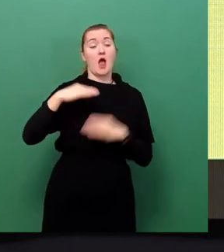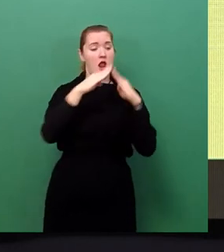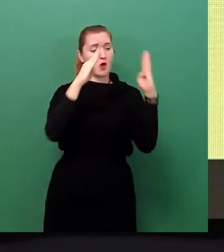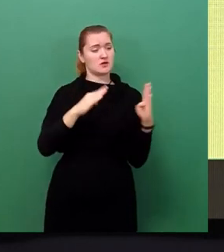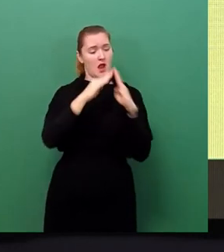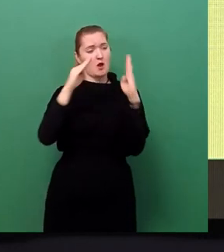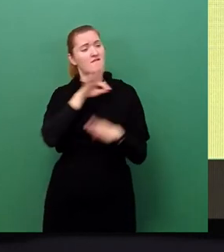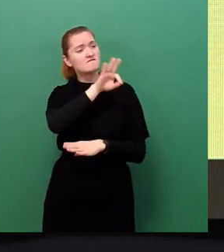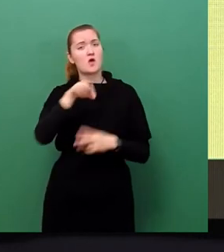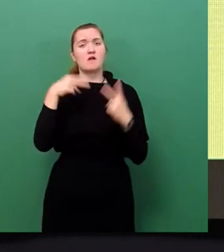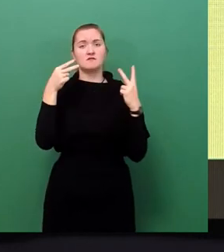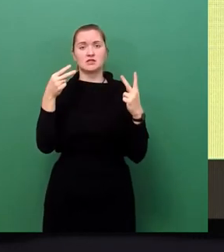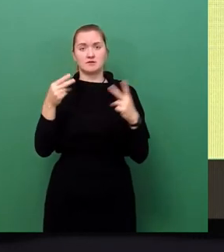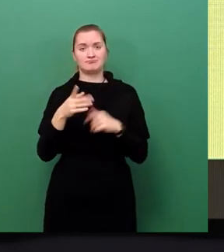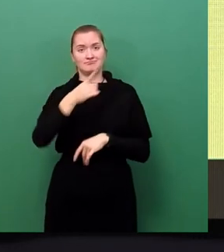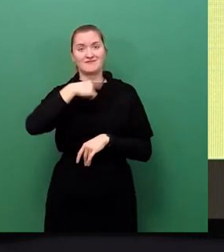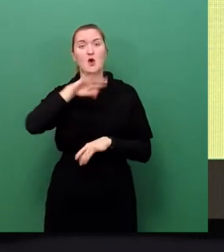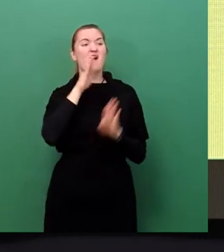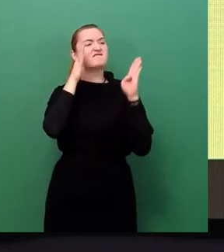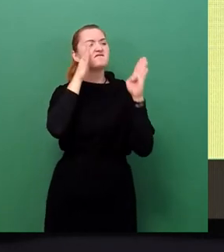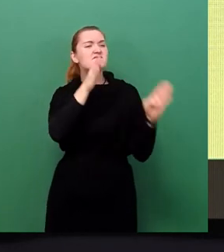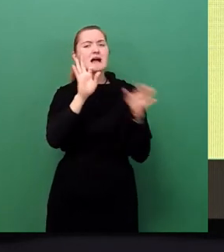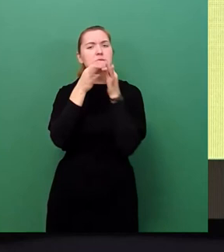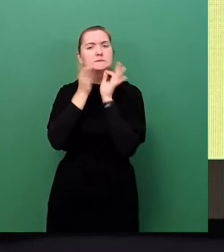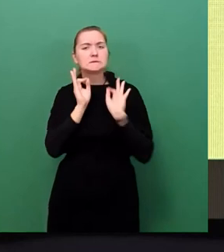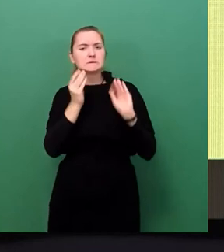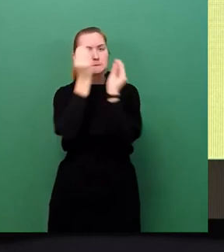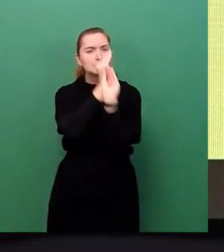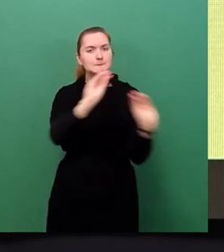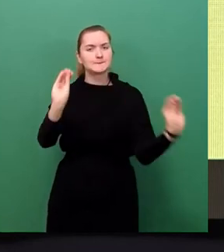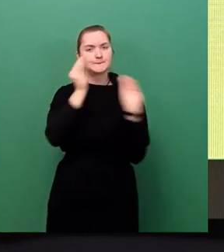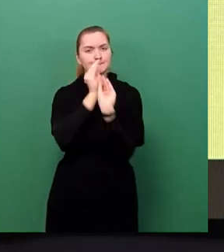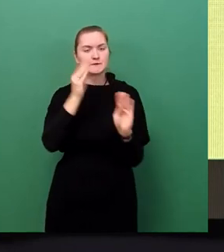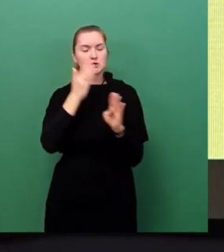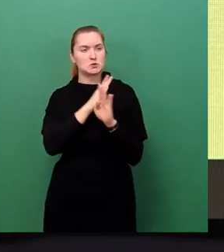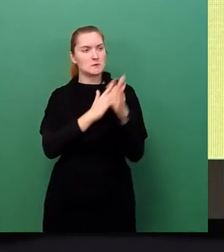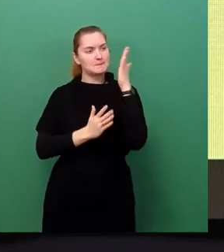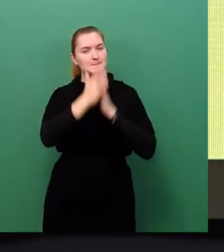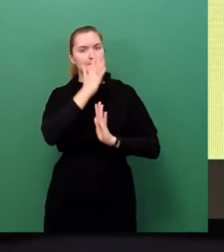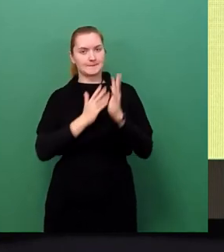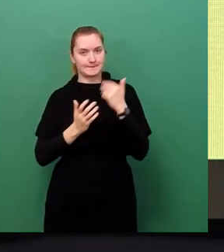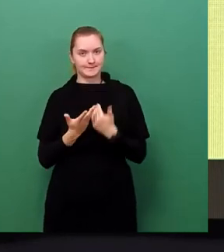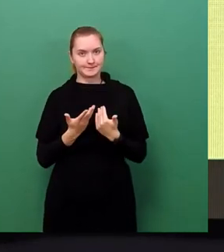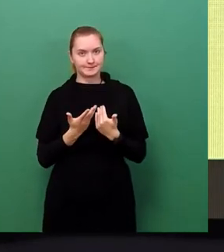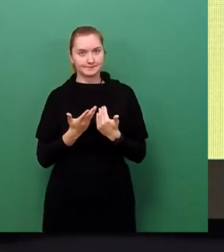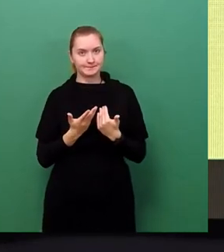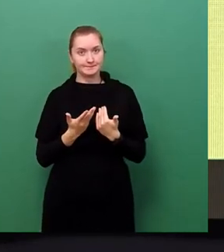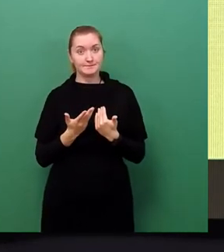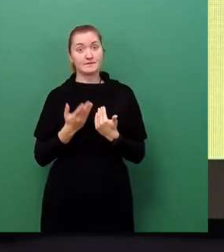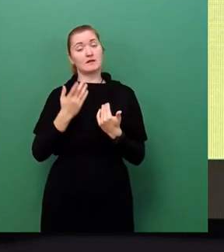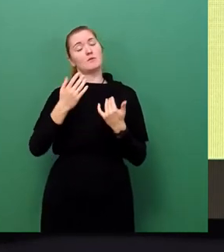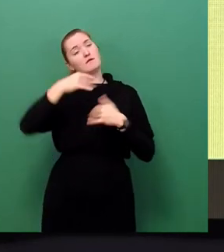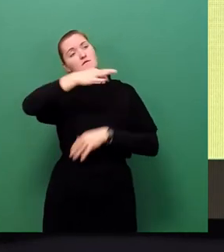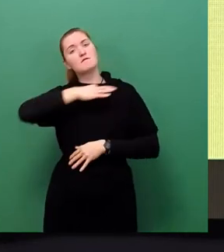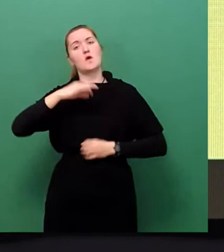einige sehr fachliche Impulse schon gehört. Es ist hier relativ klar, dass wir aus Sicht der